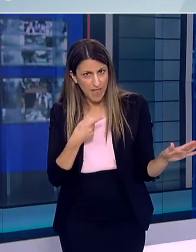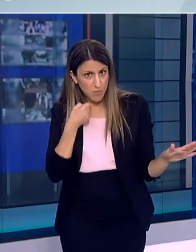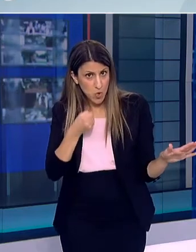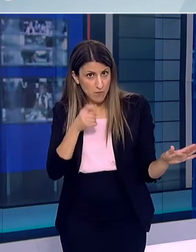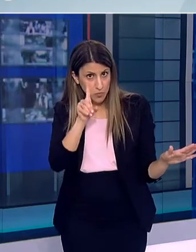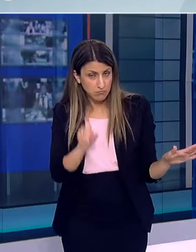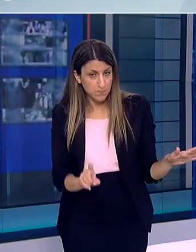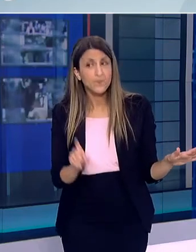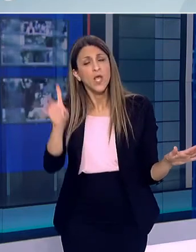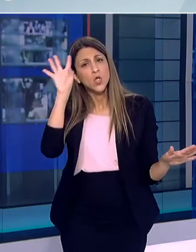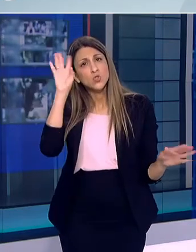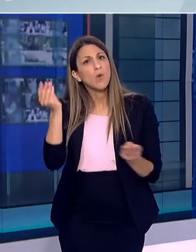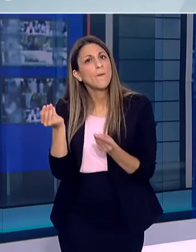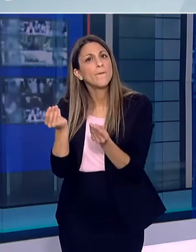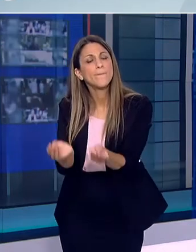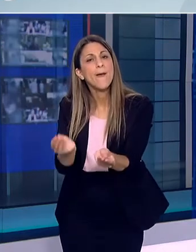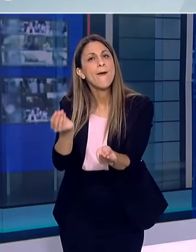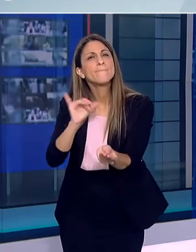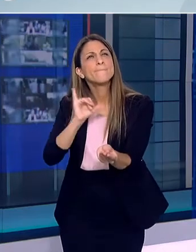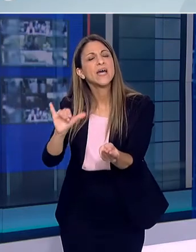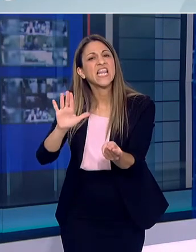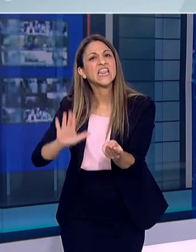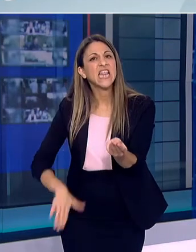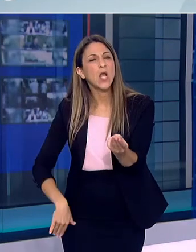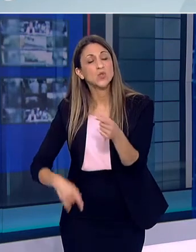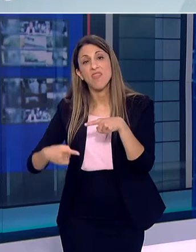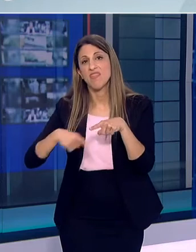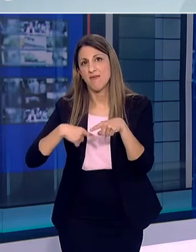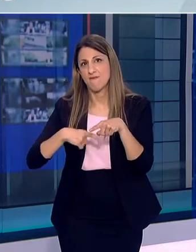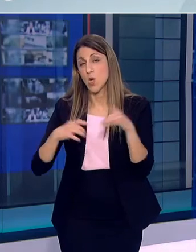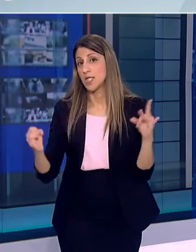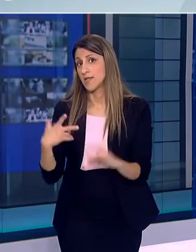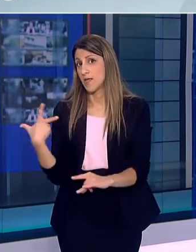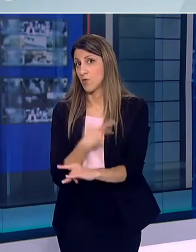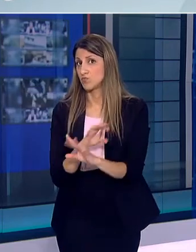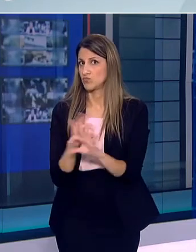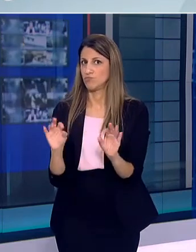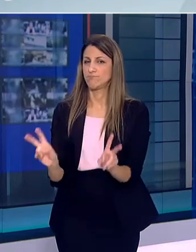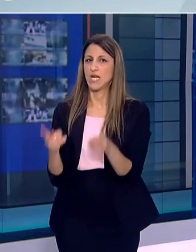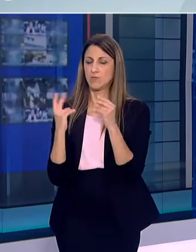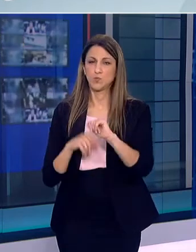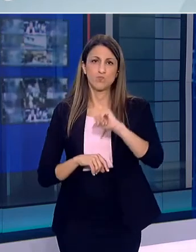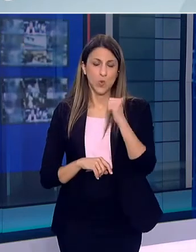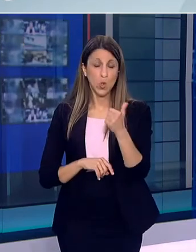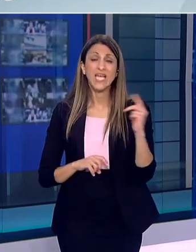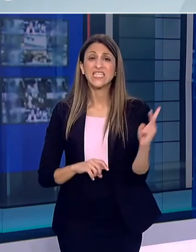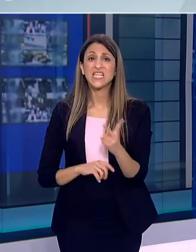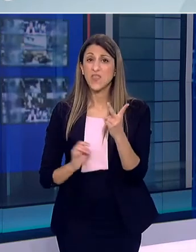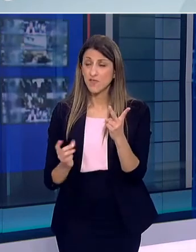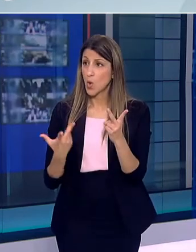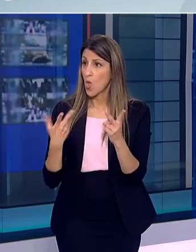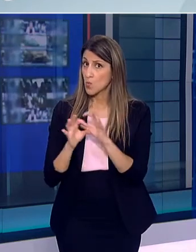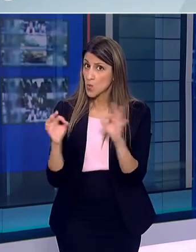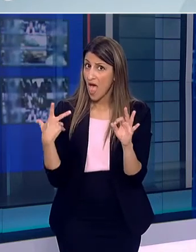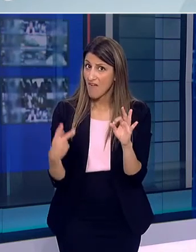Με προοπτική να τους το παραδώσουν μέχρι το τέλος του έτους Αν αυτό είναι επιτυχές, πρώτη παραδοχή Και δεύτερον φτιαχτούν αυτές όλες οι